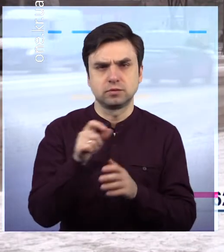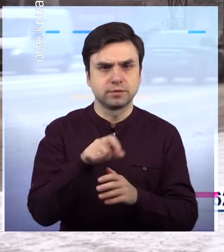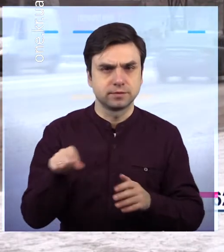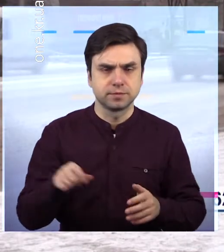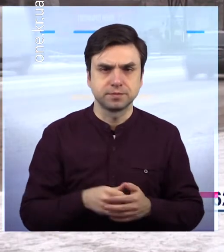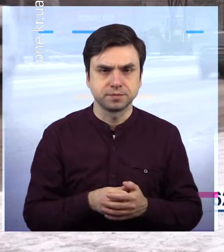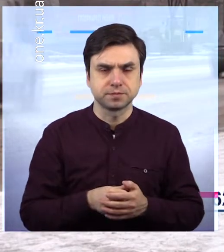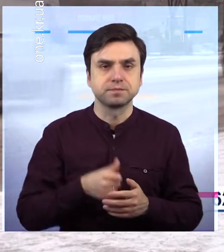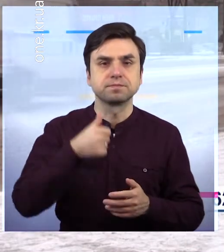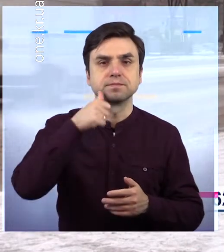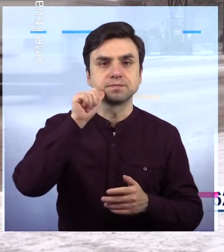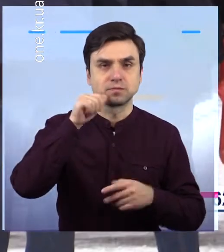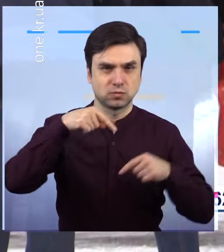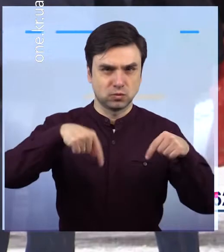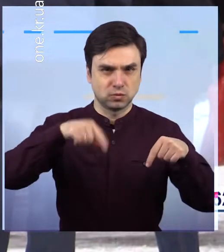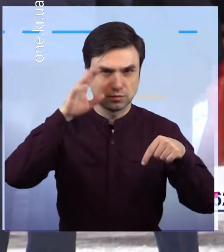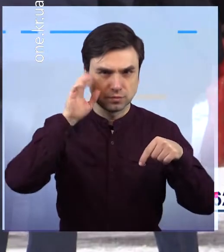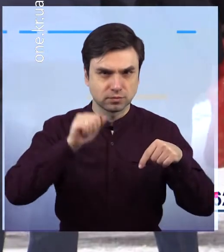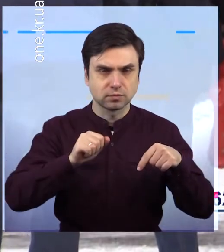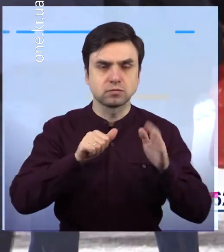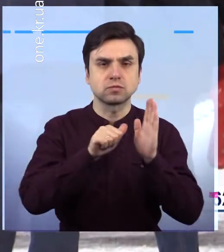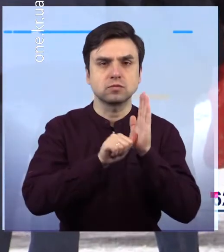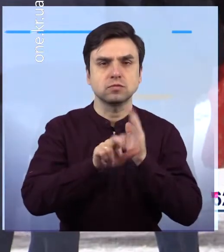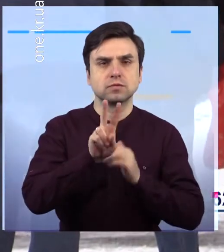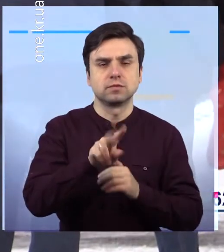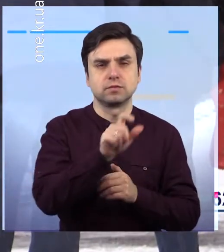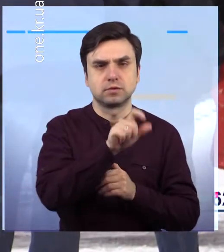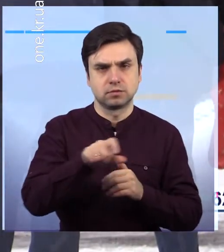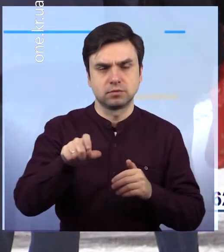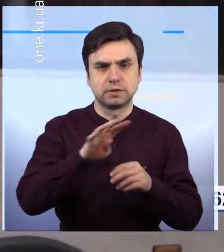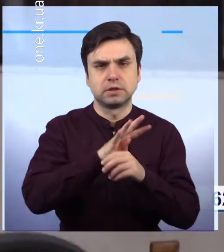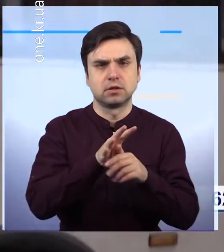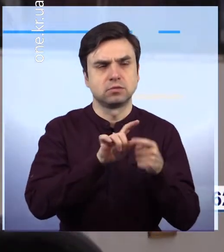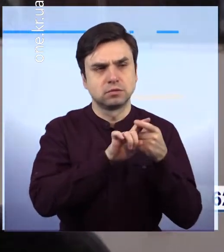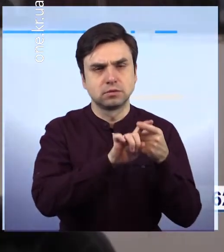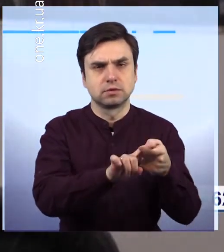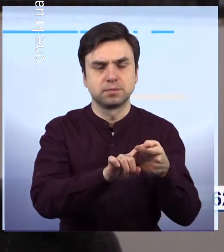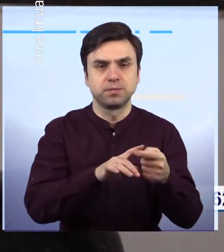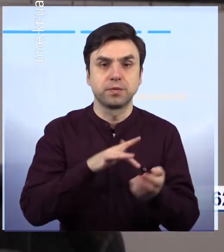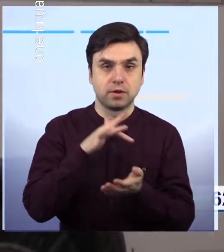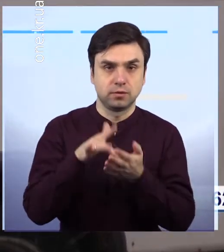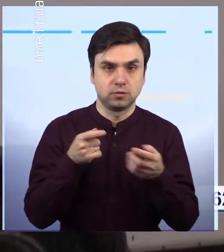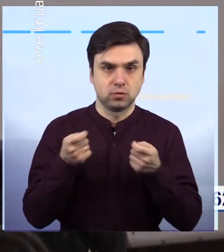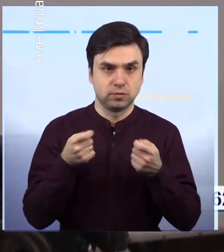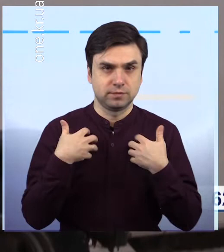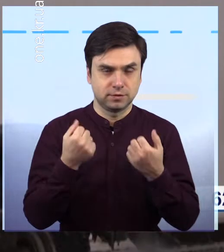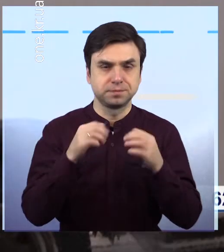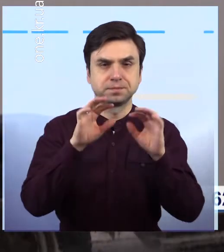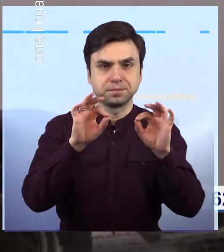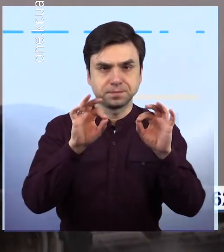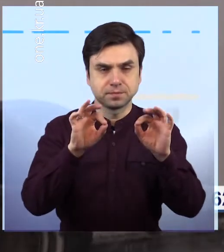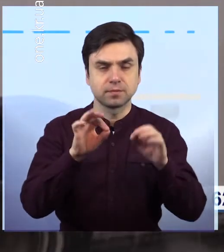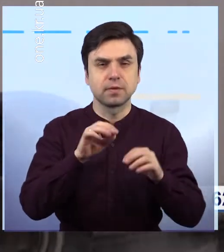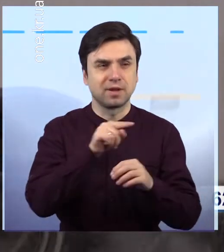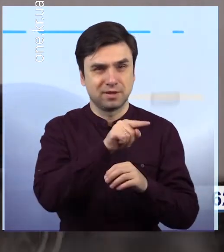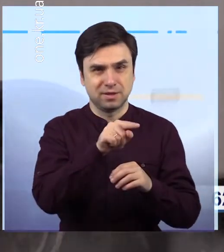За минулу добу у Кривому Розі виявили 62 нових випадки інфікування. За інформацією міського управління охорони здоров'я, з